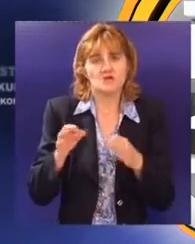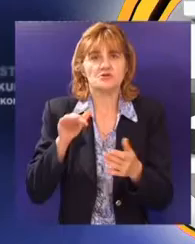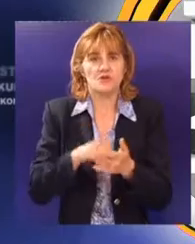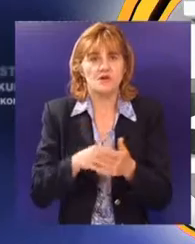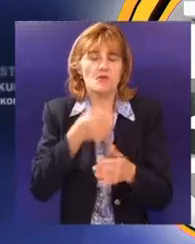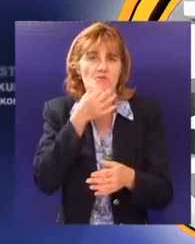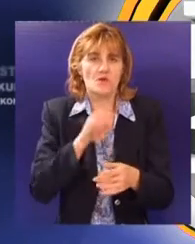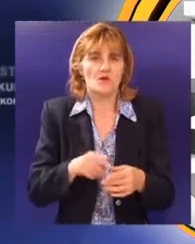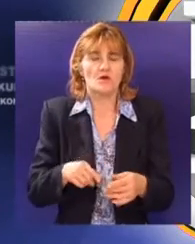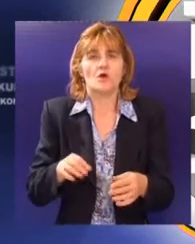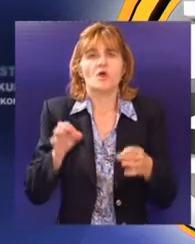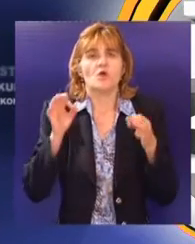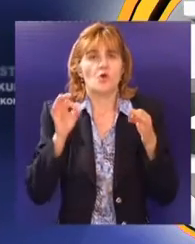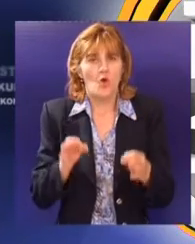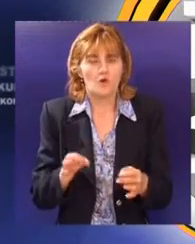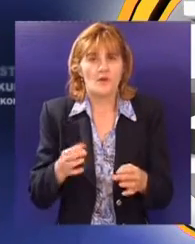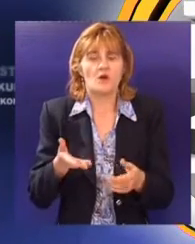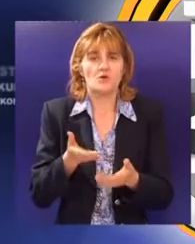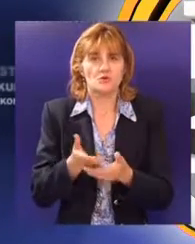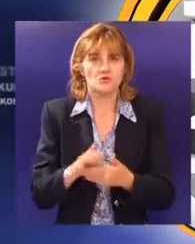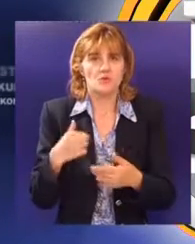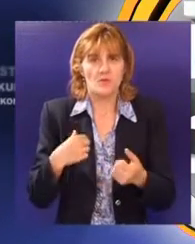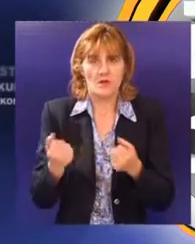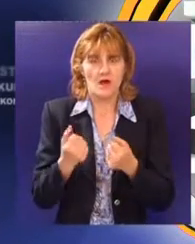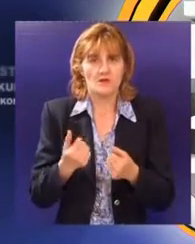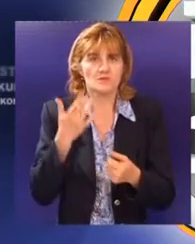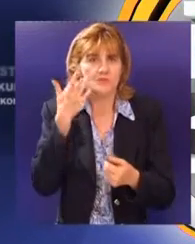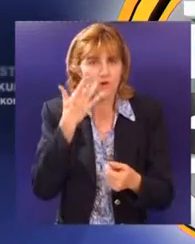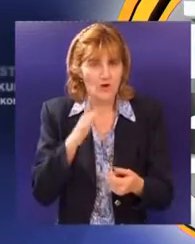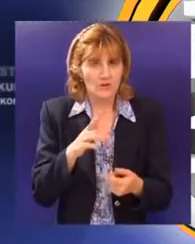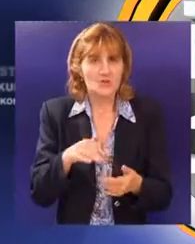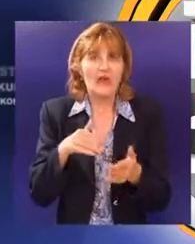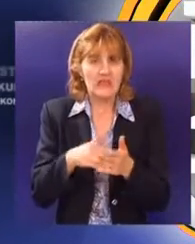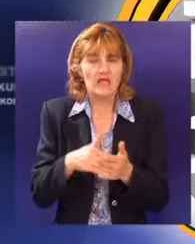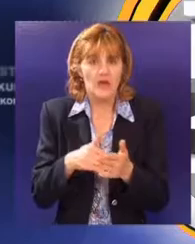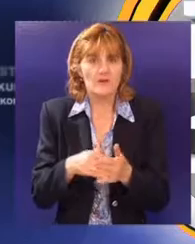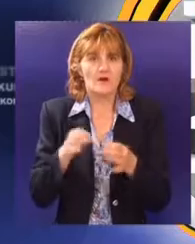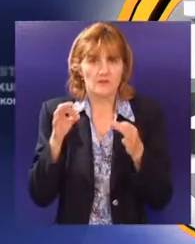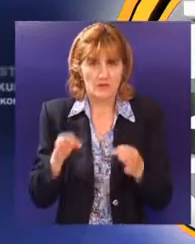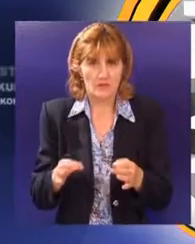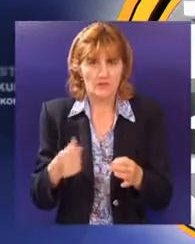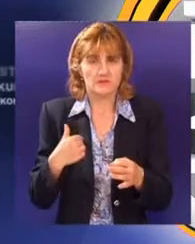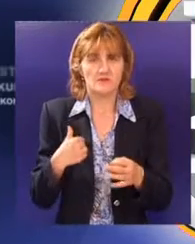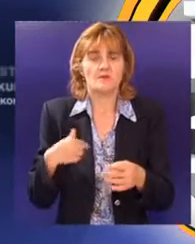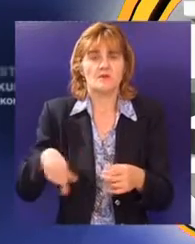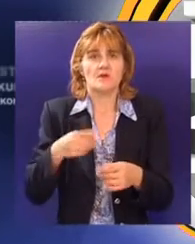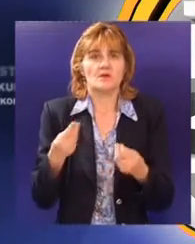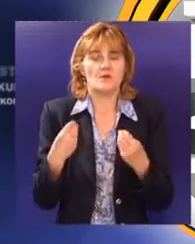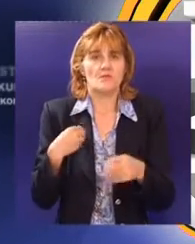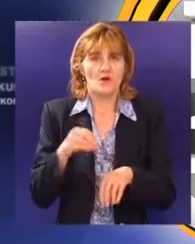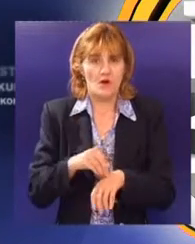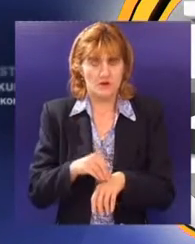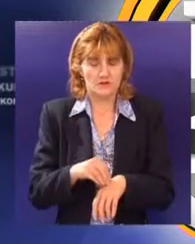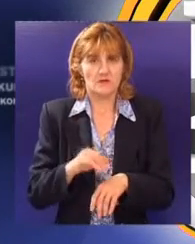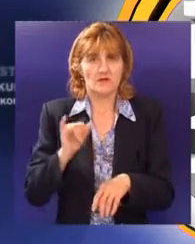odmet. Normalno da je tehnički bezbedno vozilo, ispravno da treba da bude ispravno za bezbednost vozača. Ja